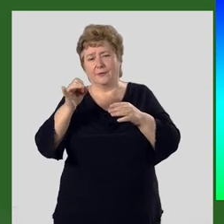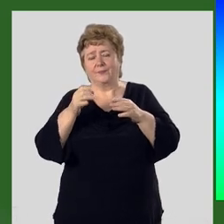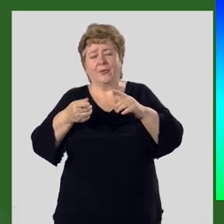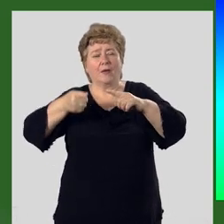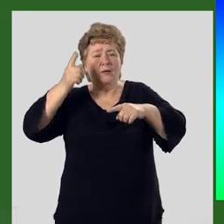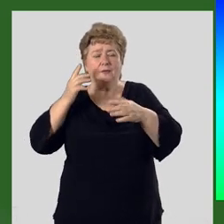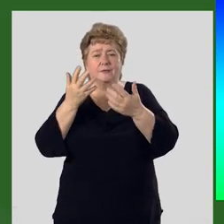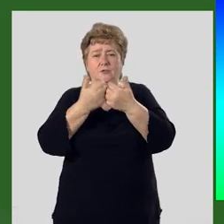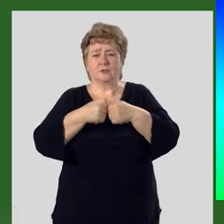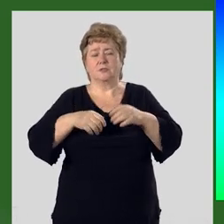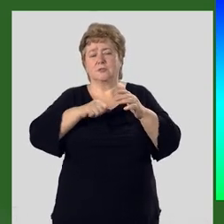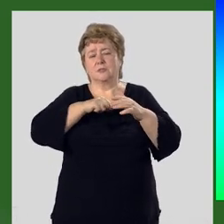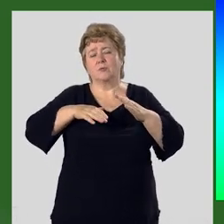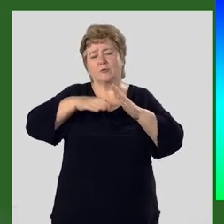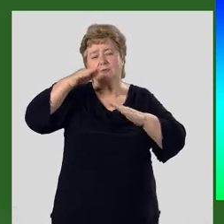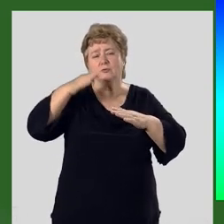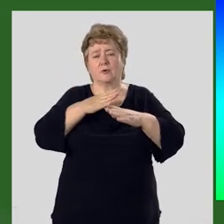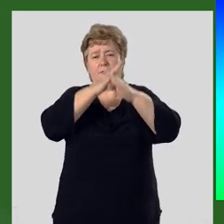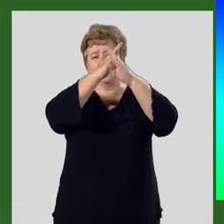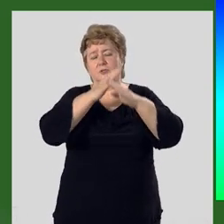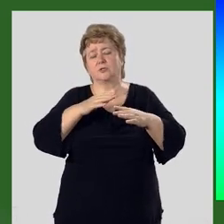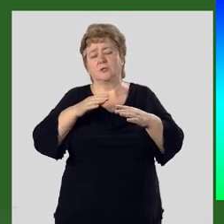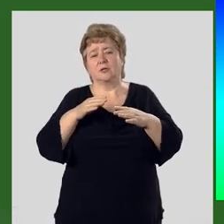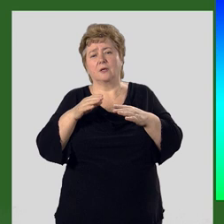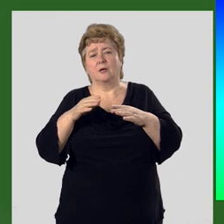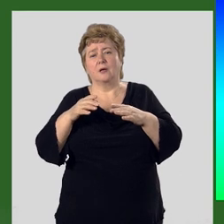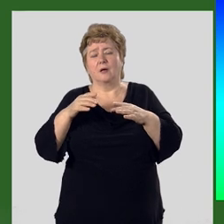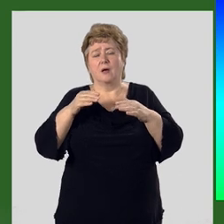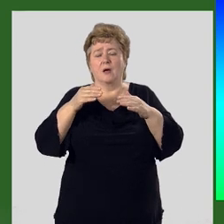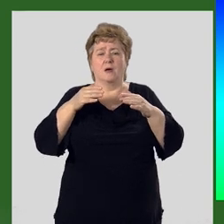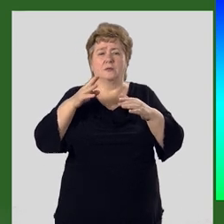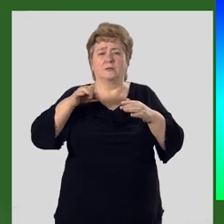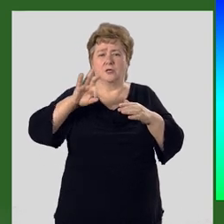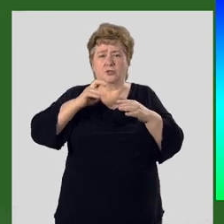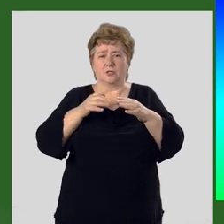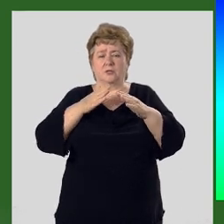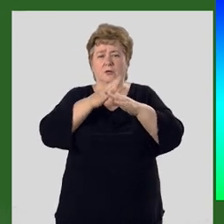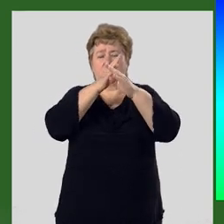считавший самой высокой вершиной Теньшанской горной системы.